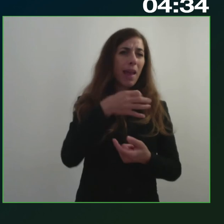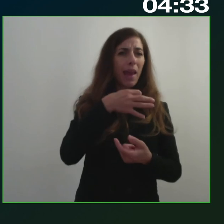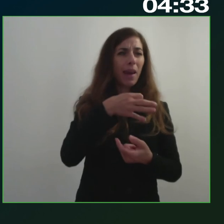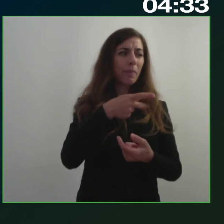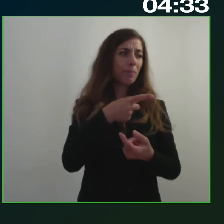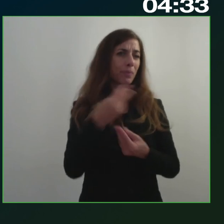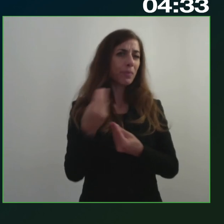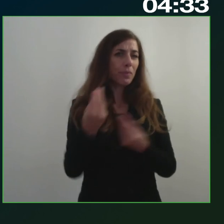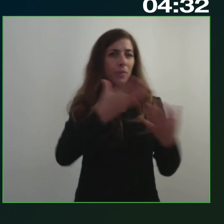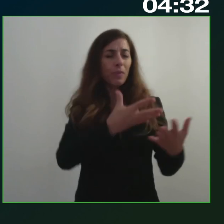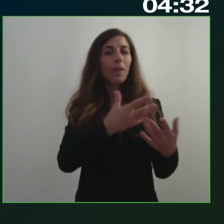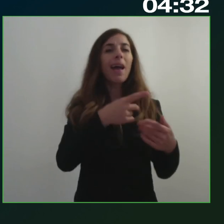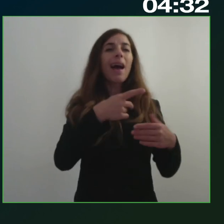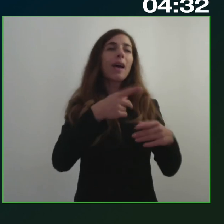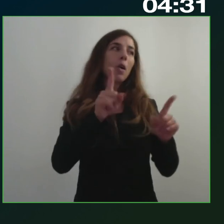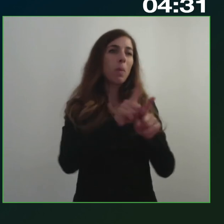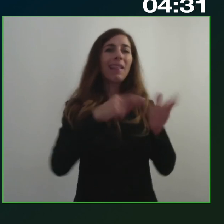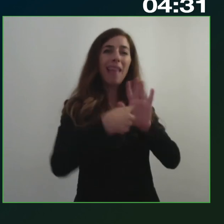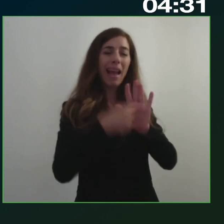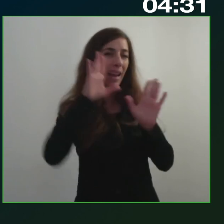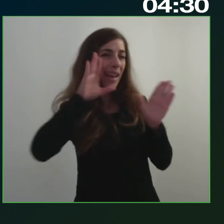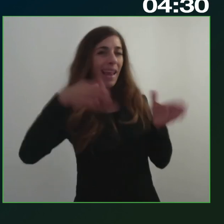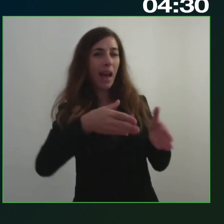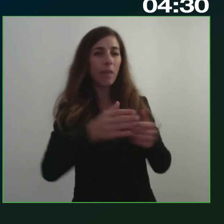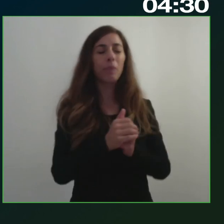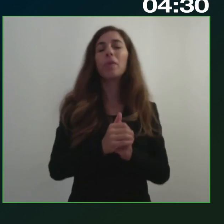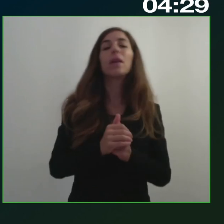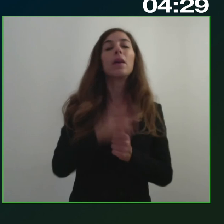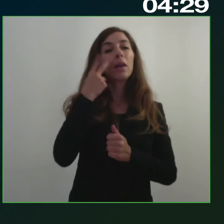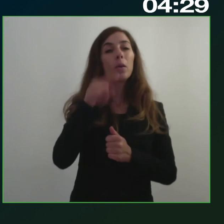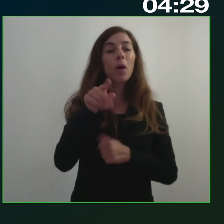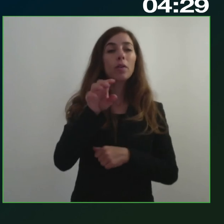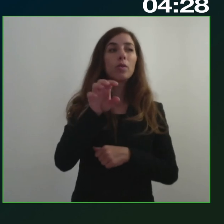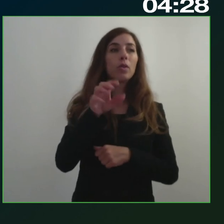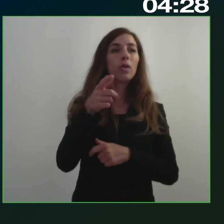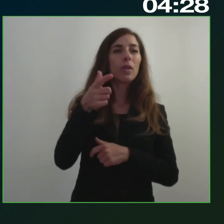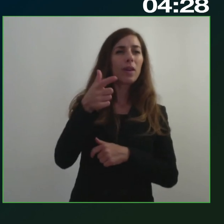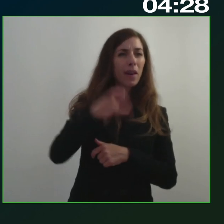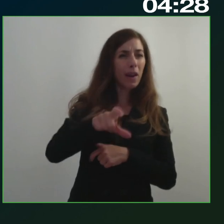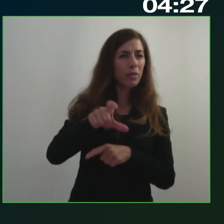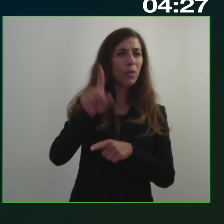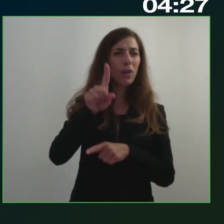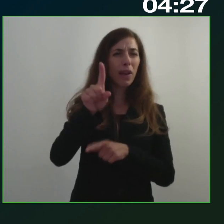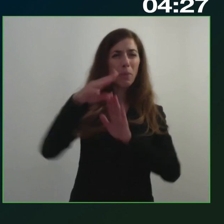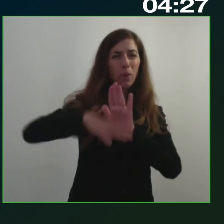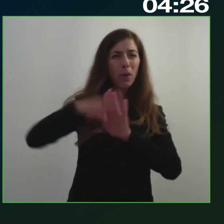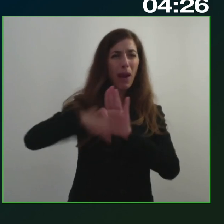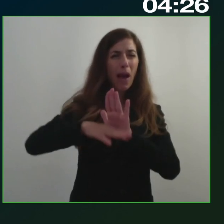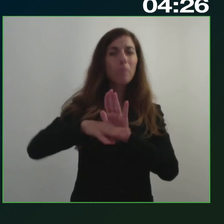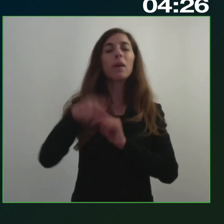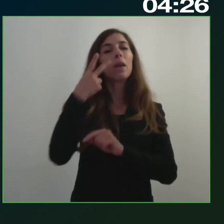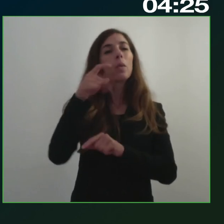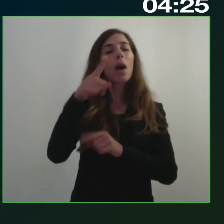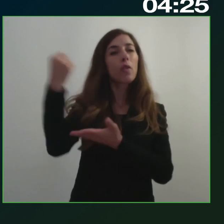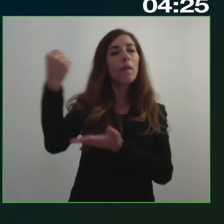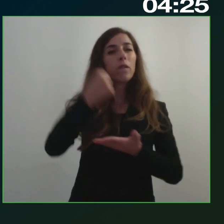di assistenza tecnica per quanto riguarda le regioni programmi prioritari da un punto di vista dei fondi strutturali tutti